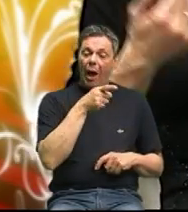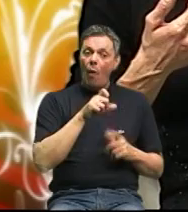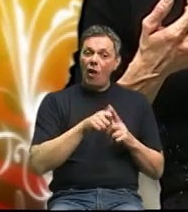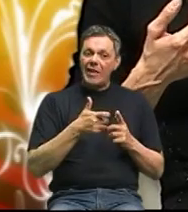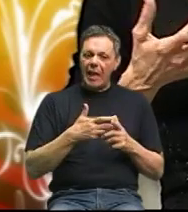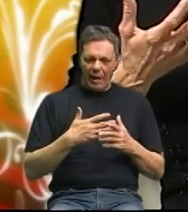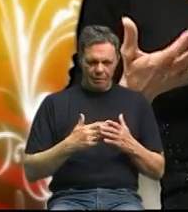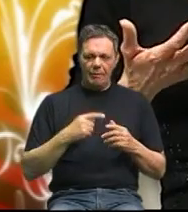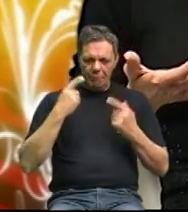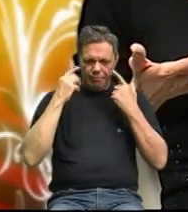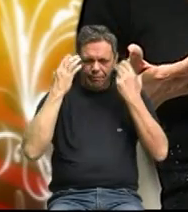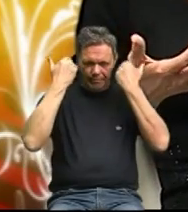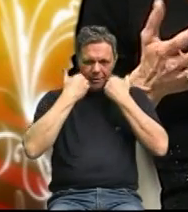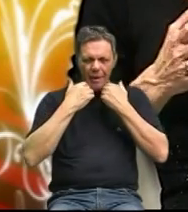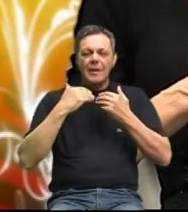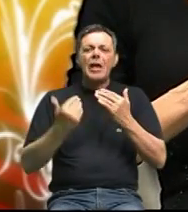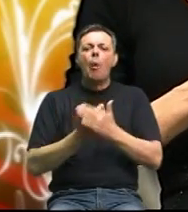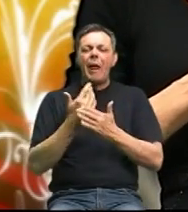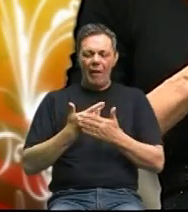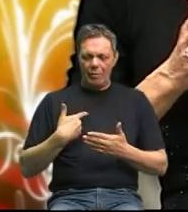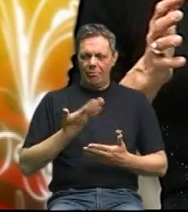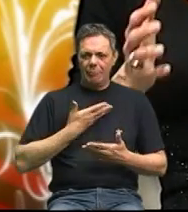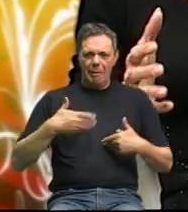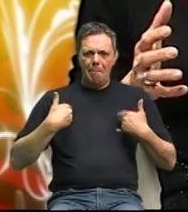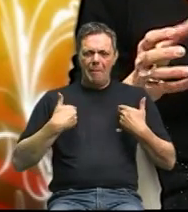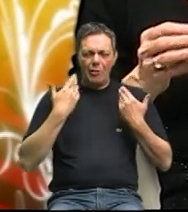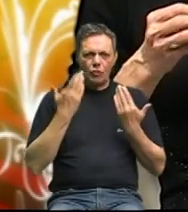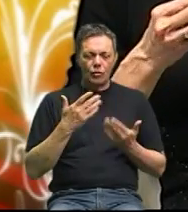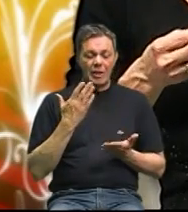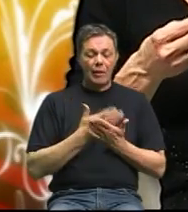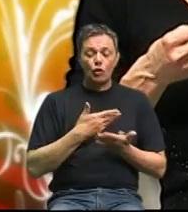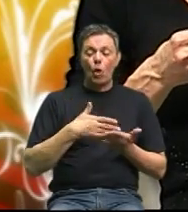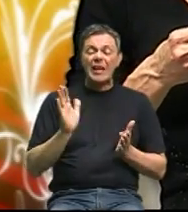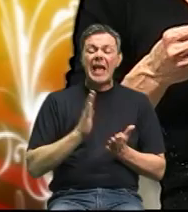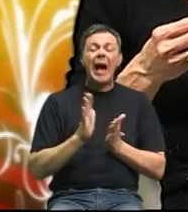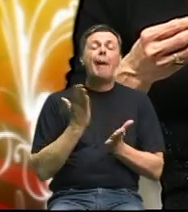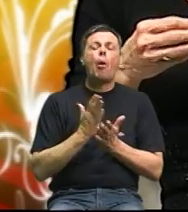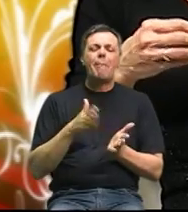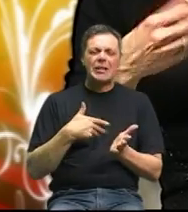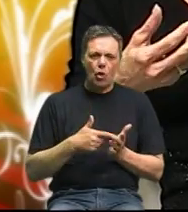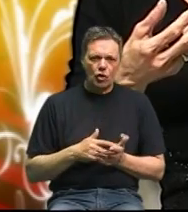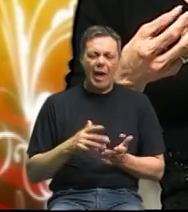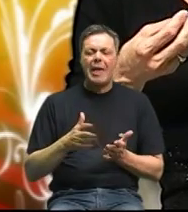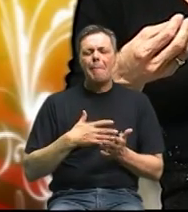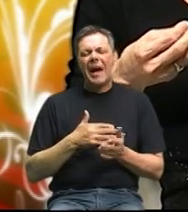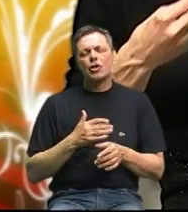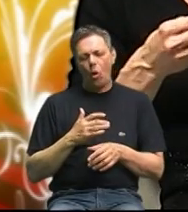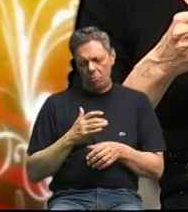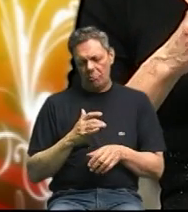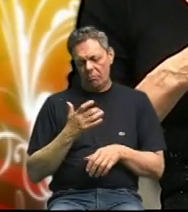mladi zbog toga što ode samo masnoća i masne tkivo čelije